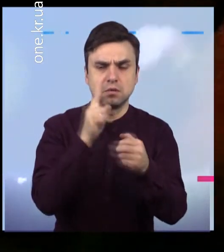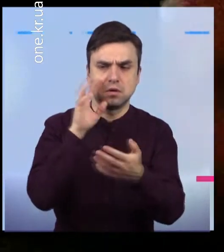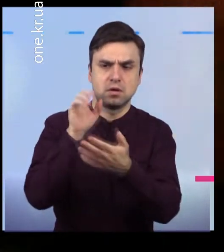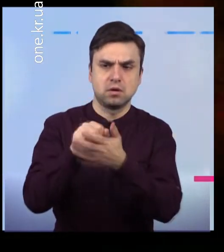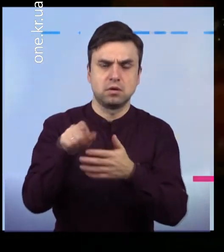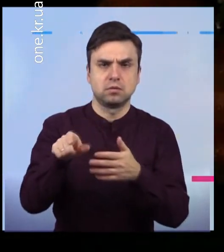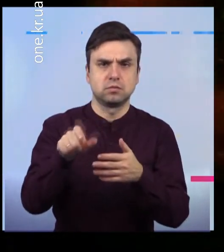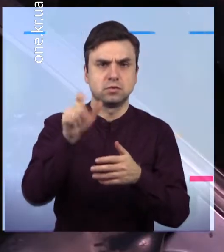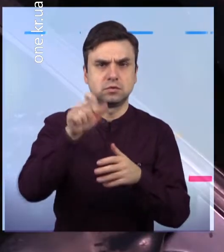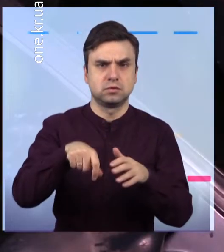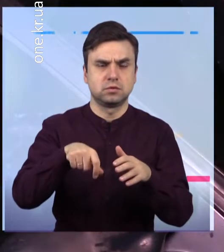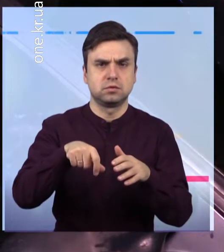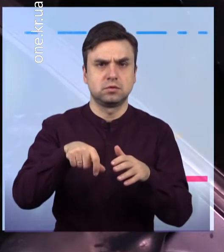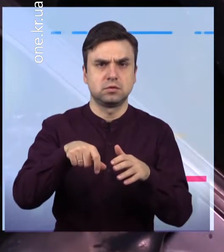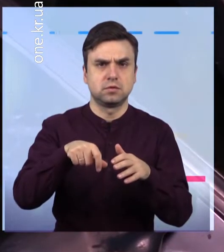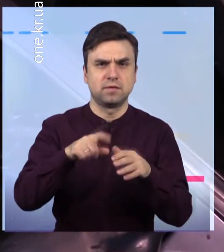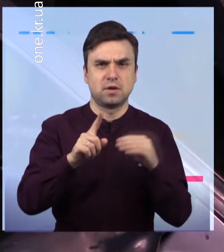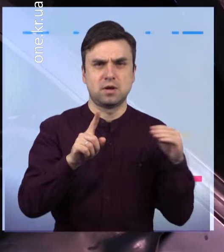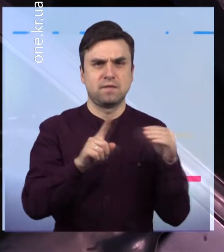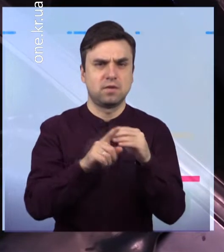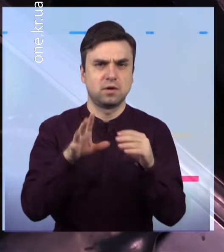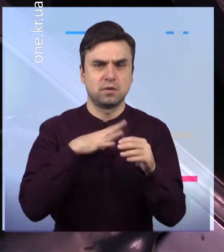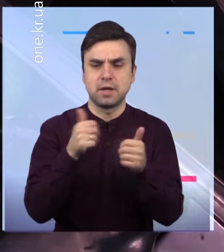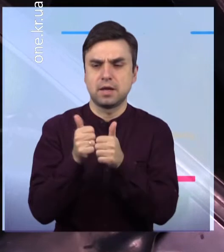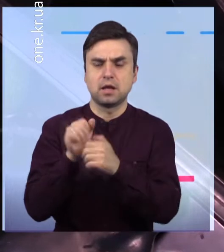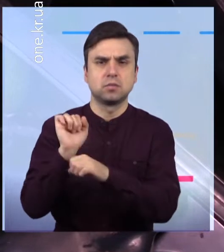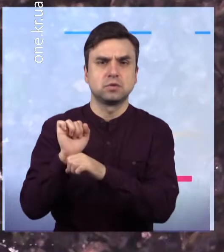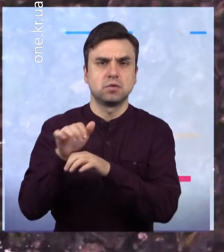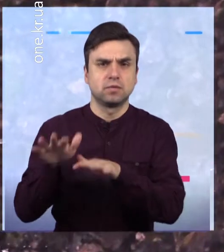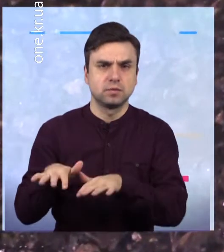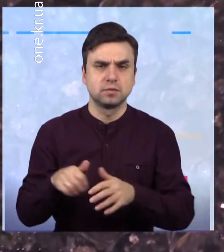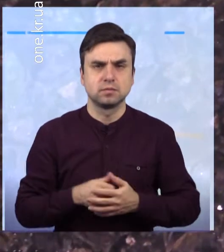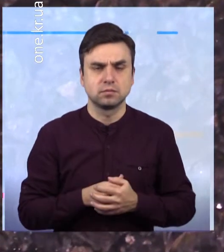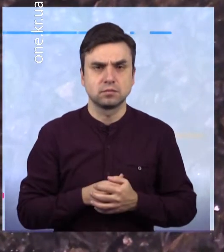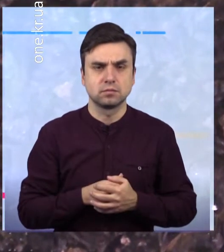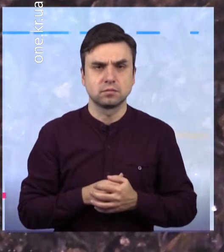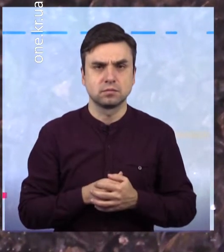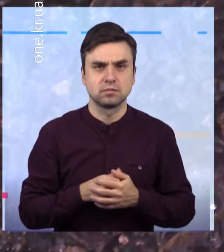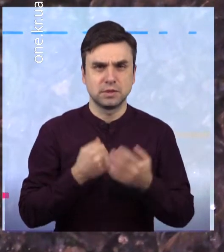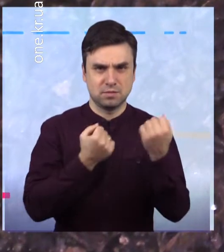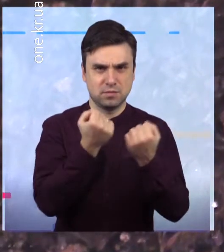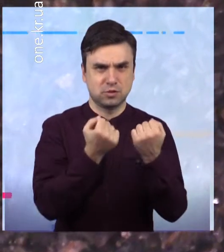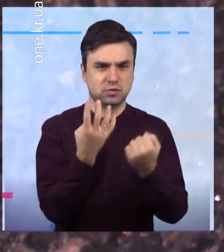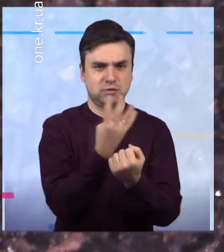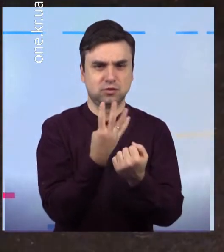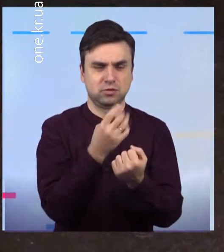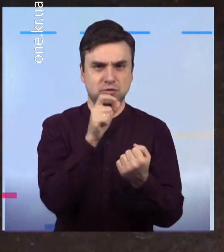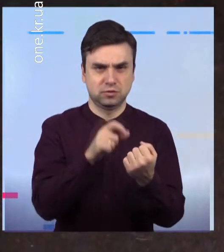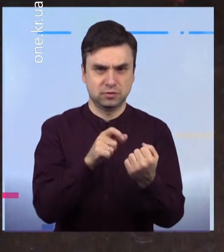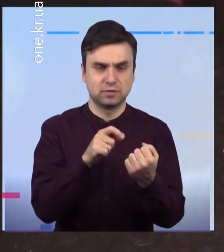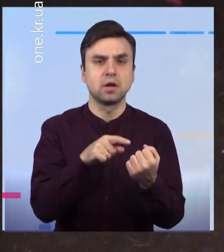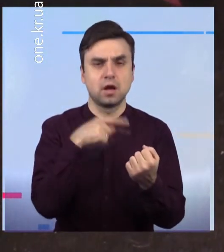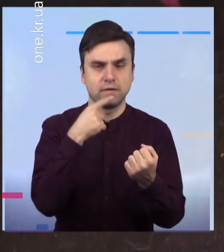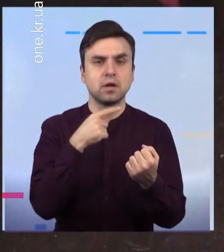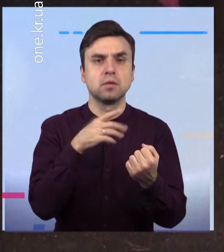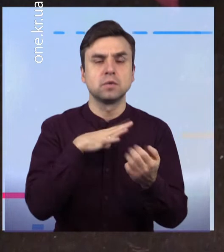цей час Ті, хто знаходився у автівці, запевняють, одразу кинулося збитому пішоходу на допомогу Бутім, то